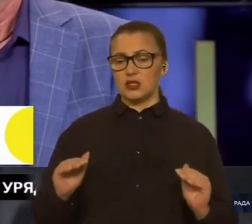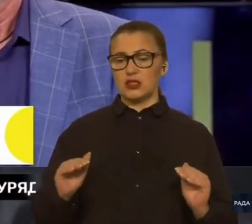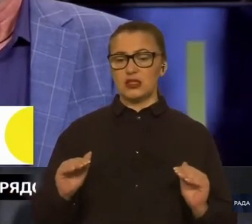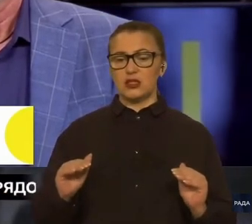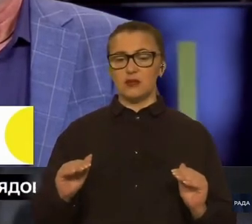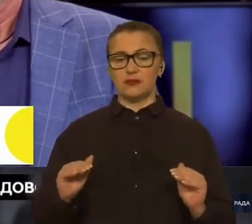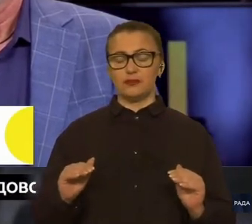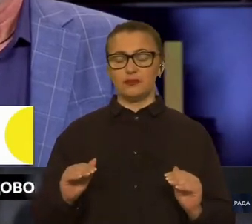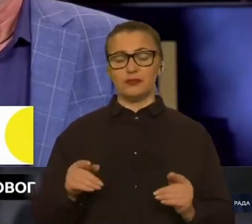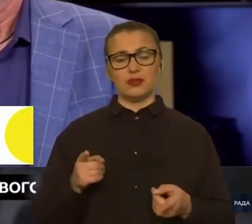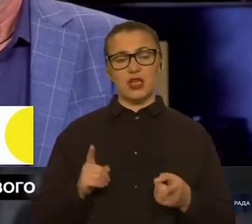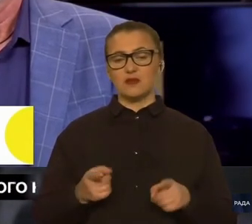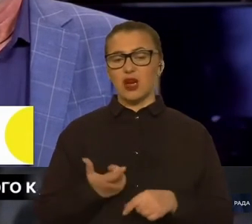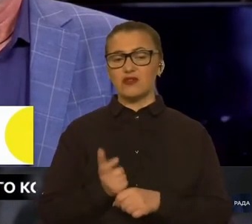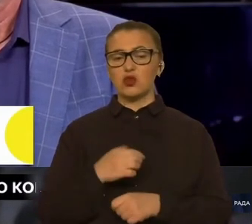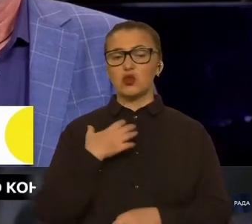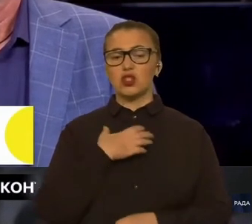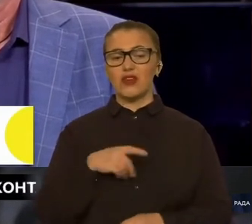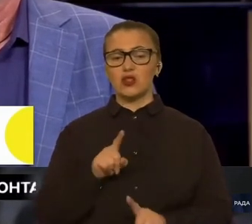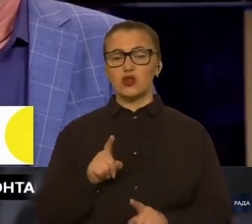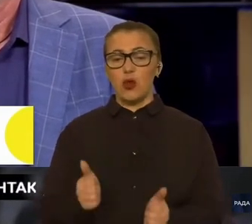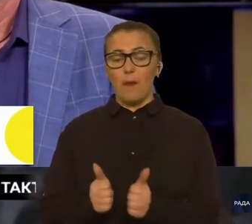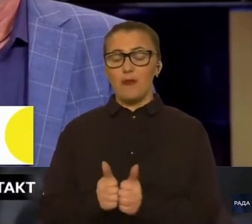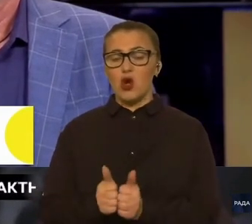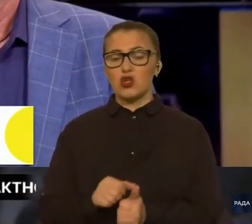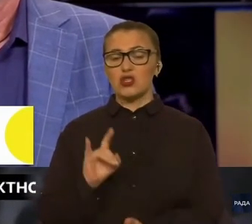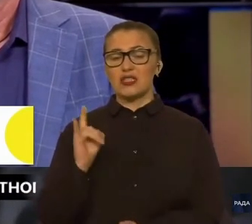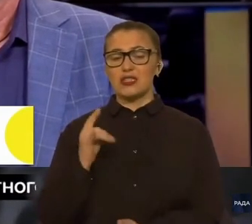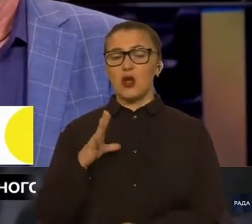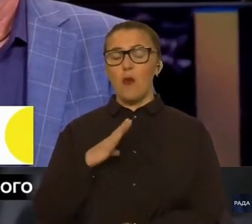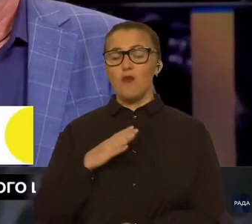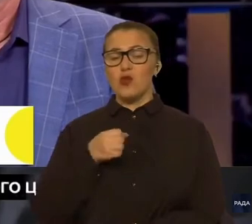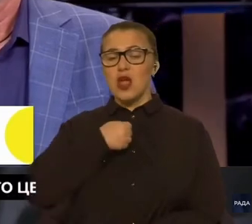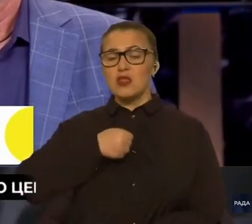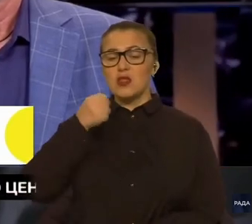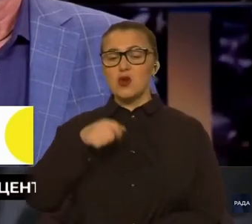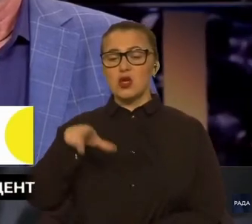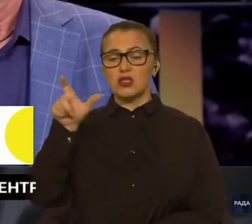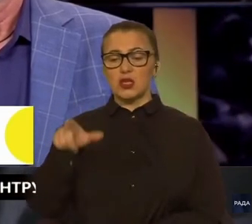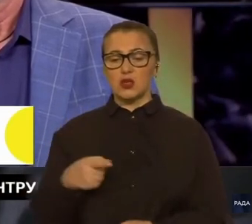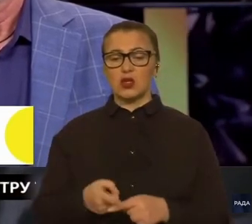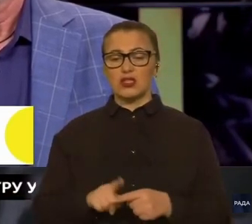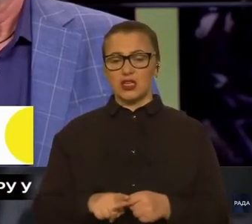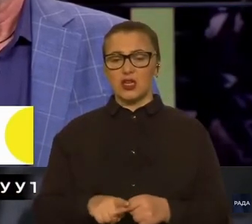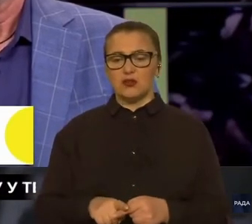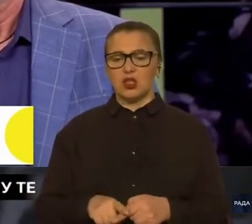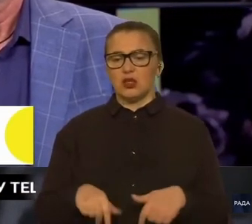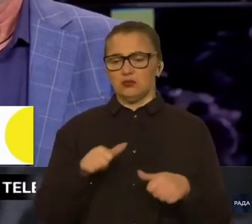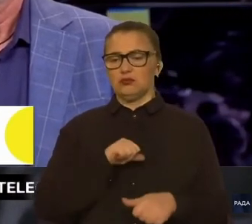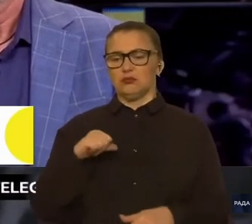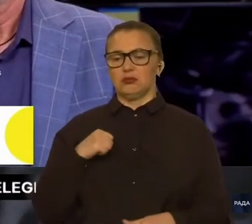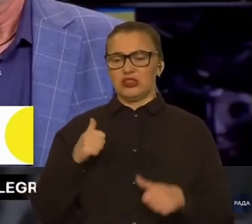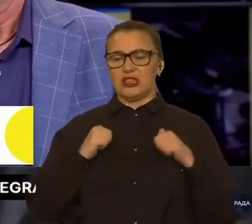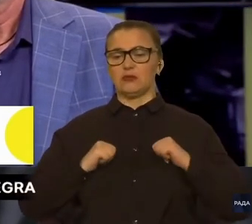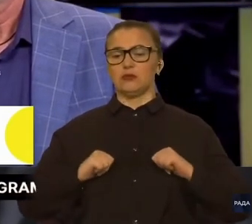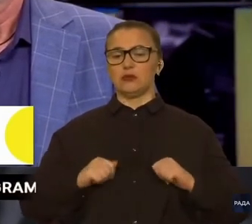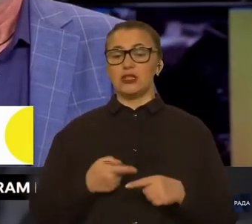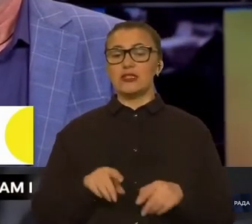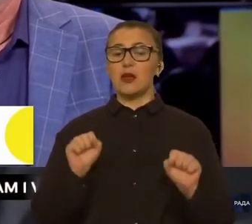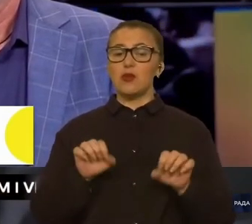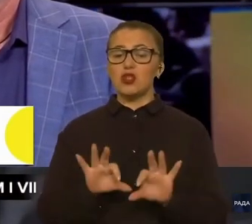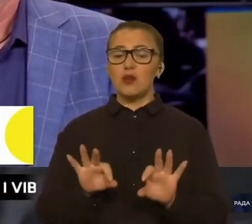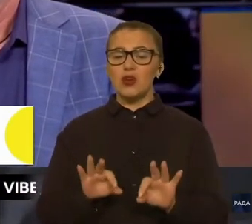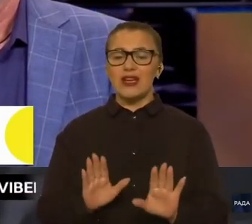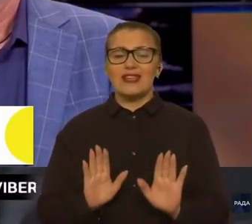Дітям насправді дуже важливо, щоб поруч з дитиною був дорослий, який вже дав собі ради. Тобто це можна пояснювати